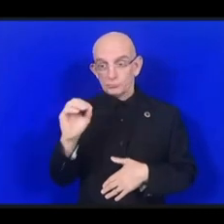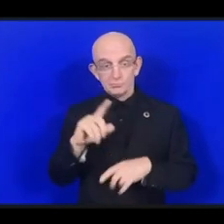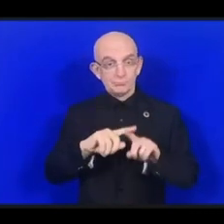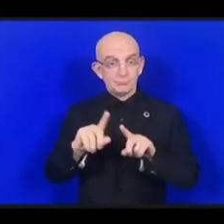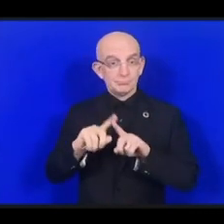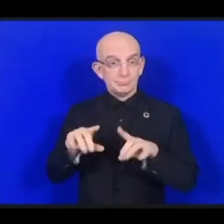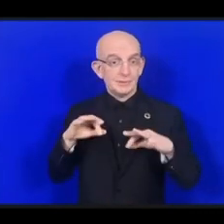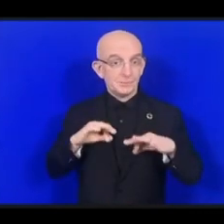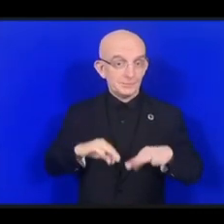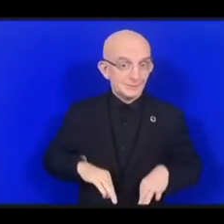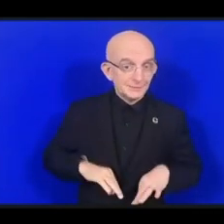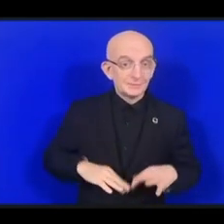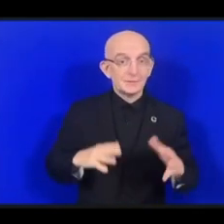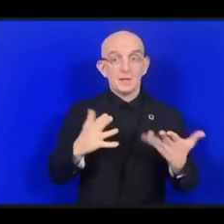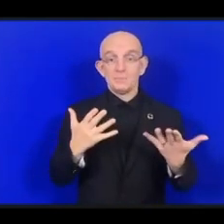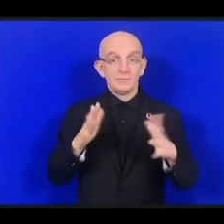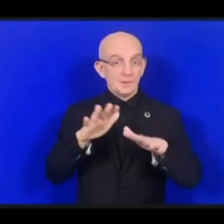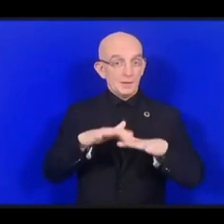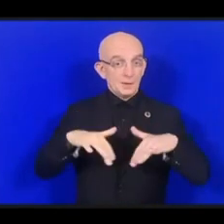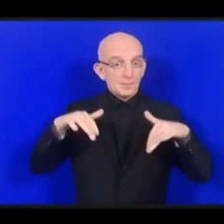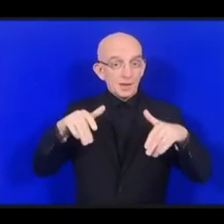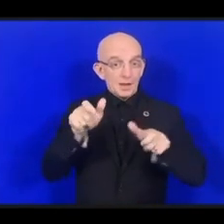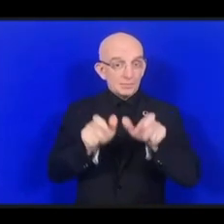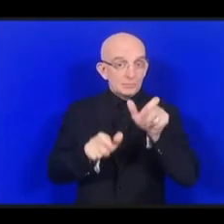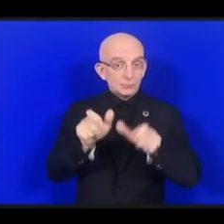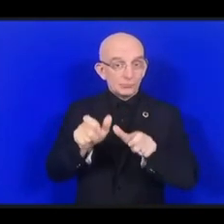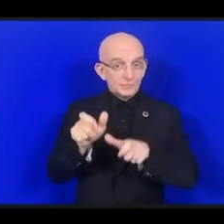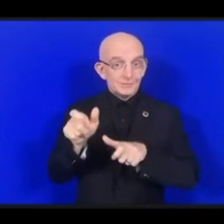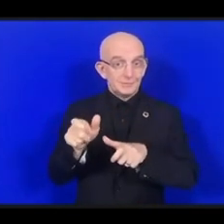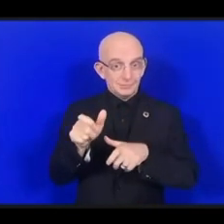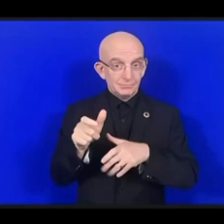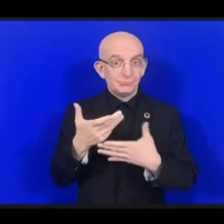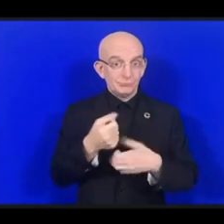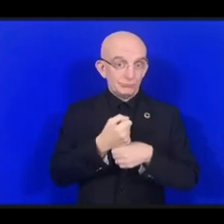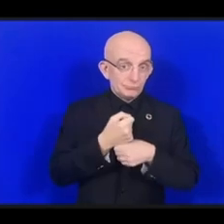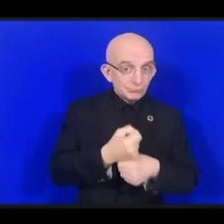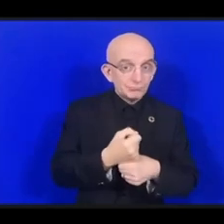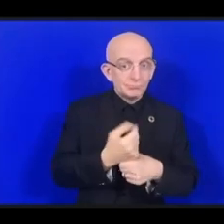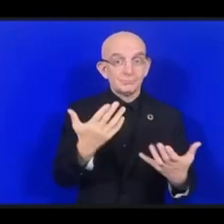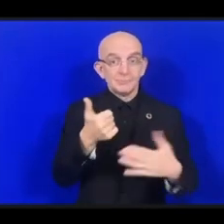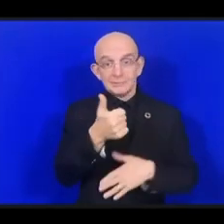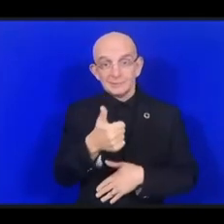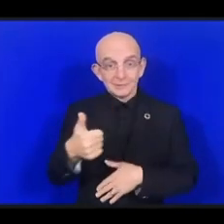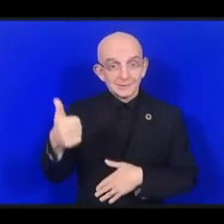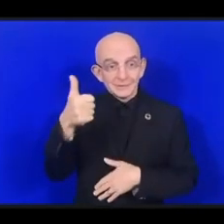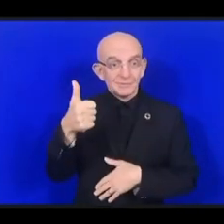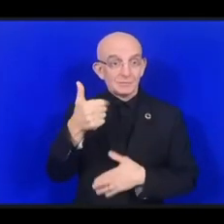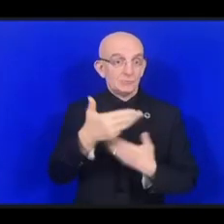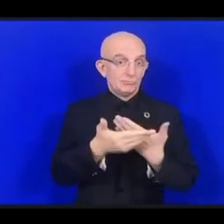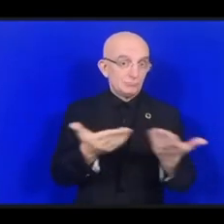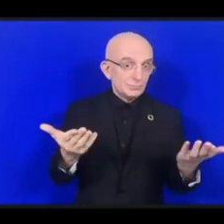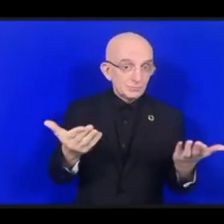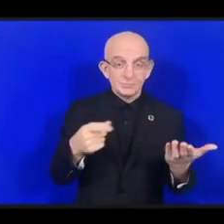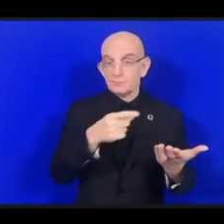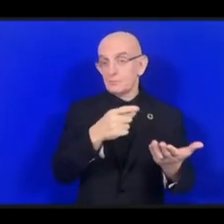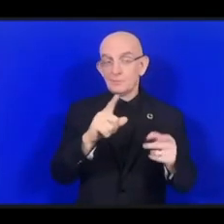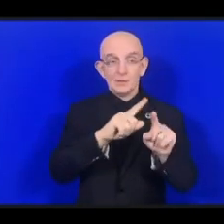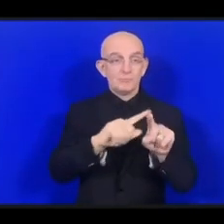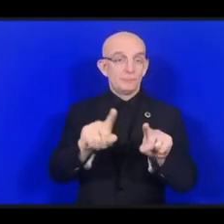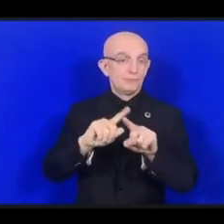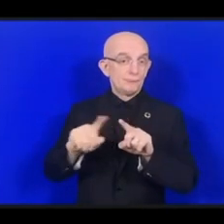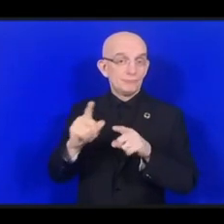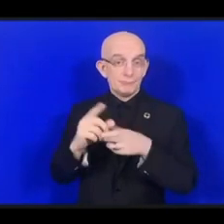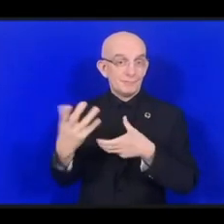компаний, а также тысячи заинтересованных участников из самых разных сообществ, в том числе